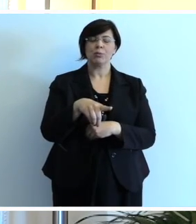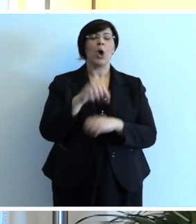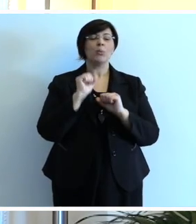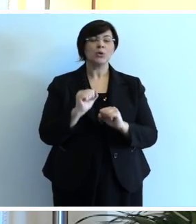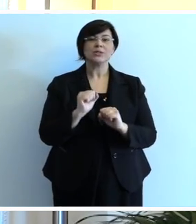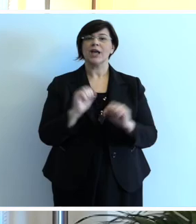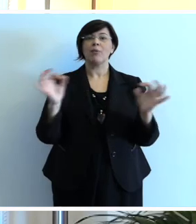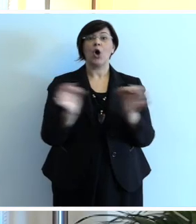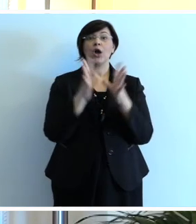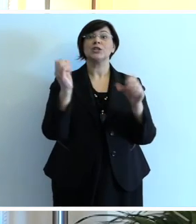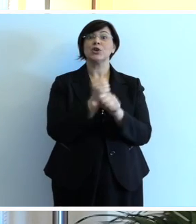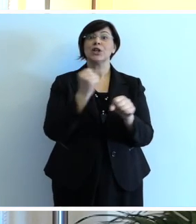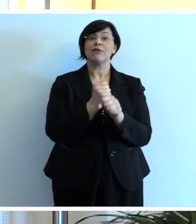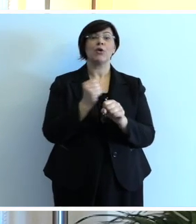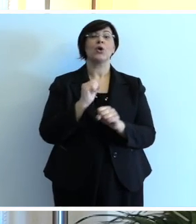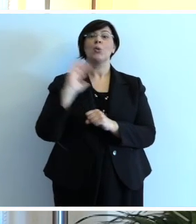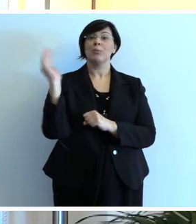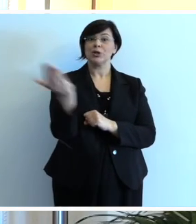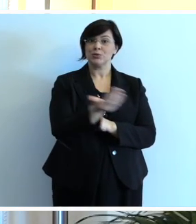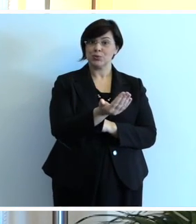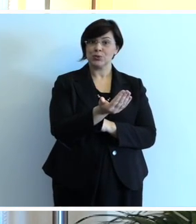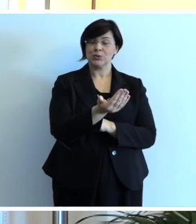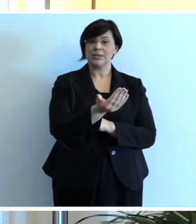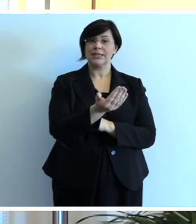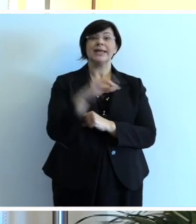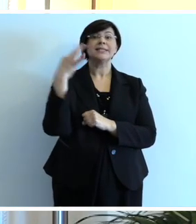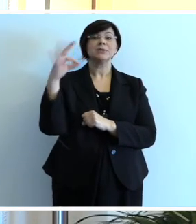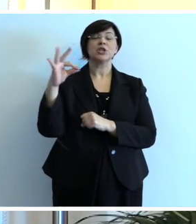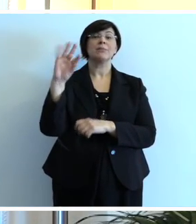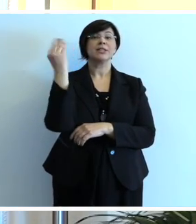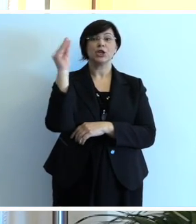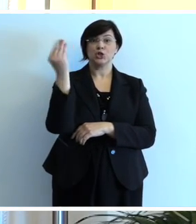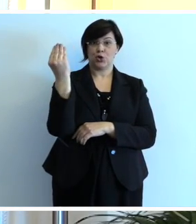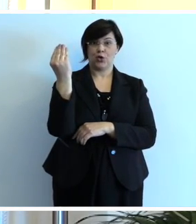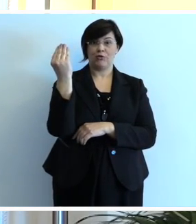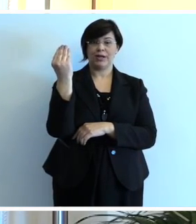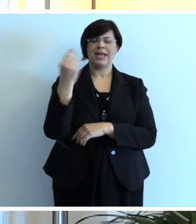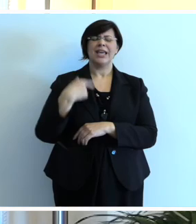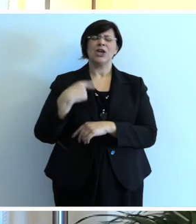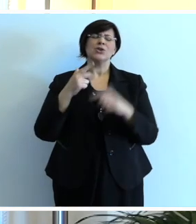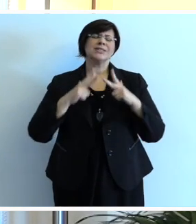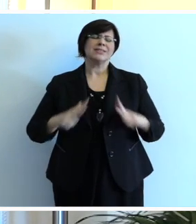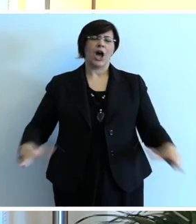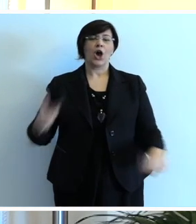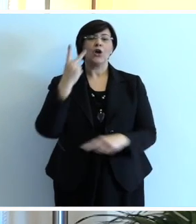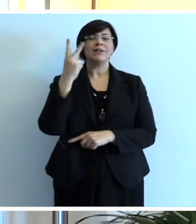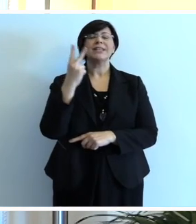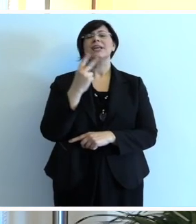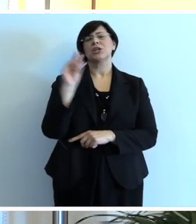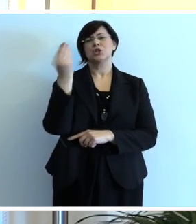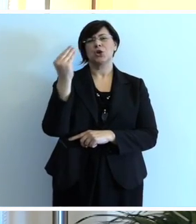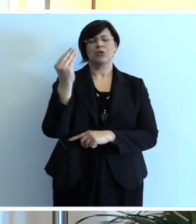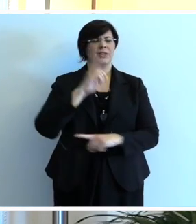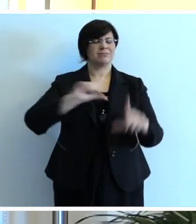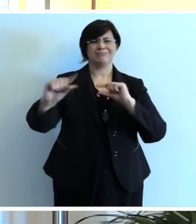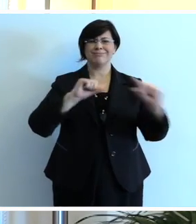lavoro, delle grandi opportunità per i nostri giovani. Sono stanco di vedere i nostri giovani che se ne vanno da questa città e da quest'area